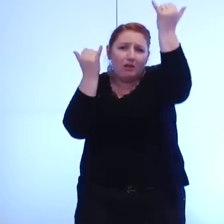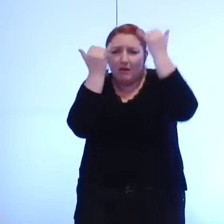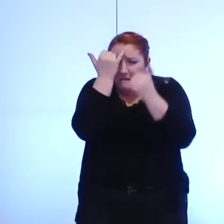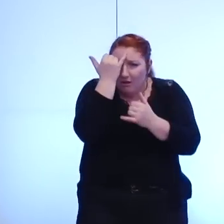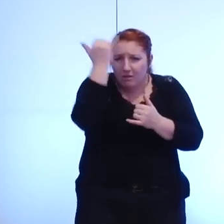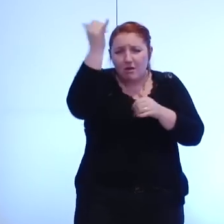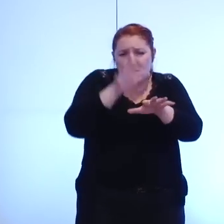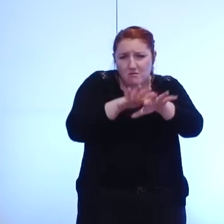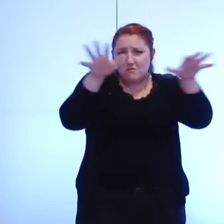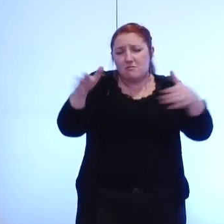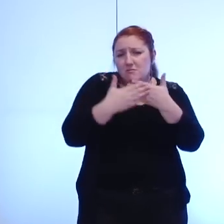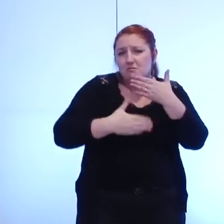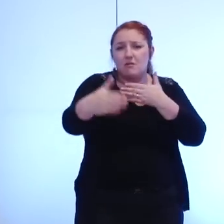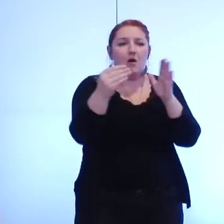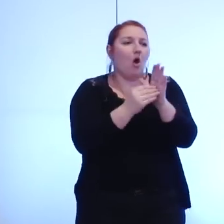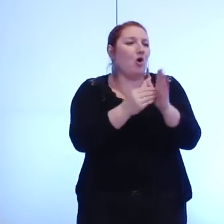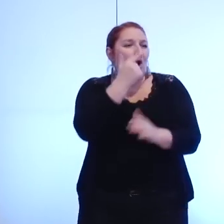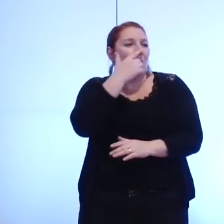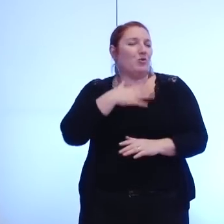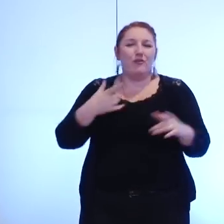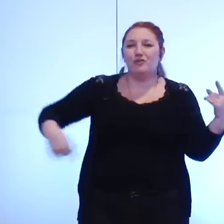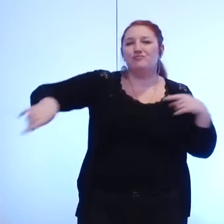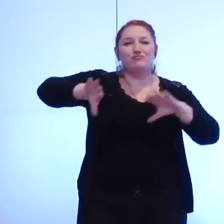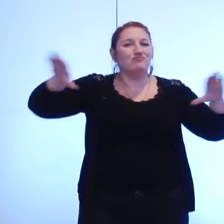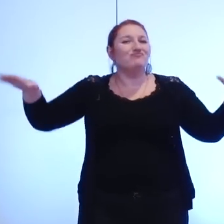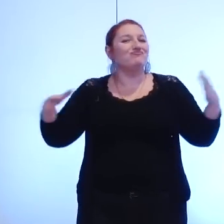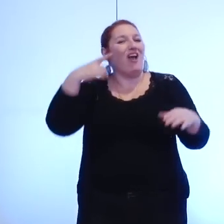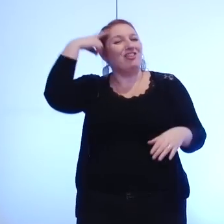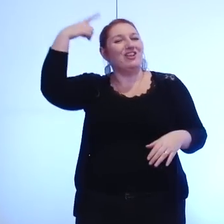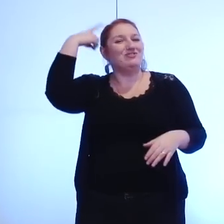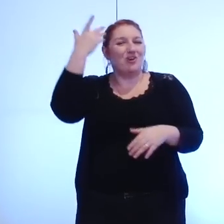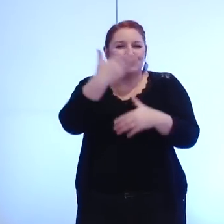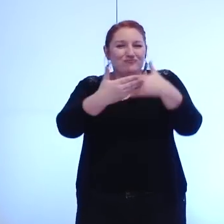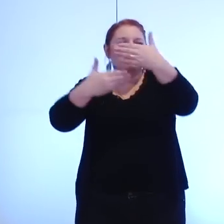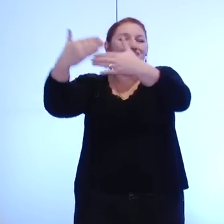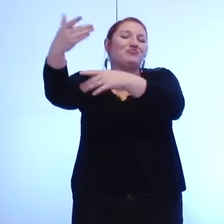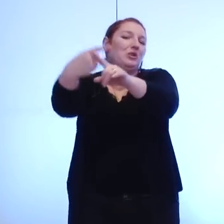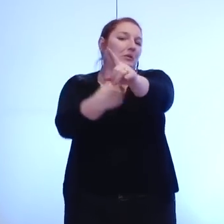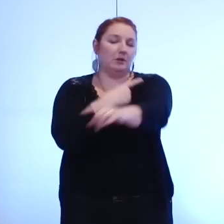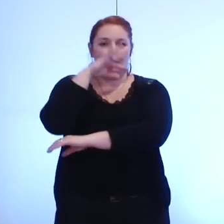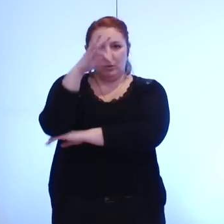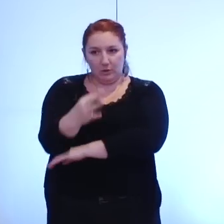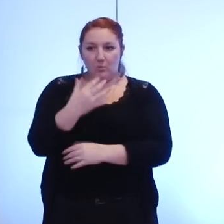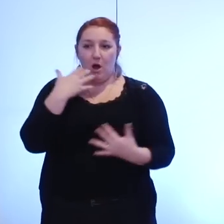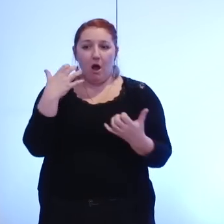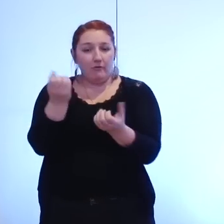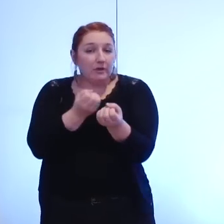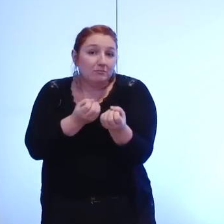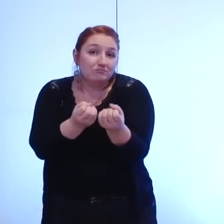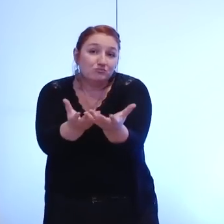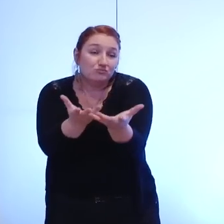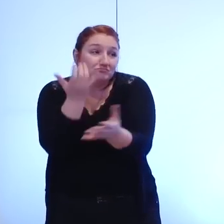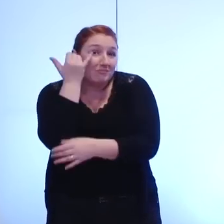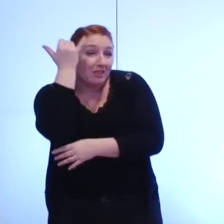et je pense que l'intelligence collective va se mettre en marche petit à petit moi j'aimerais suggérer une nouvelle